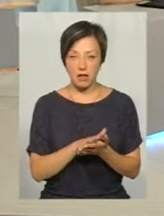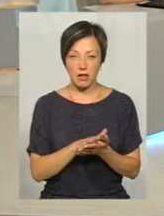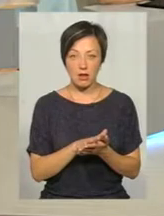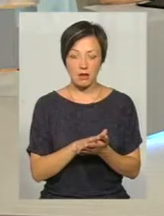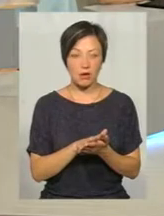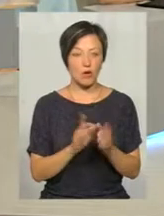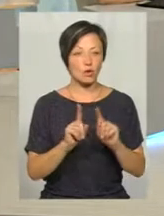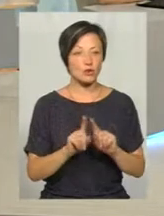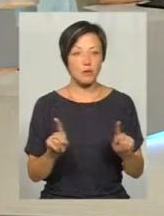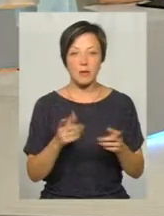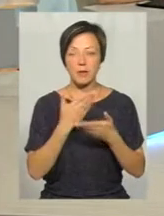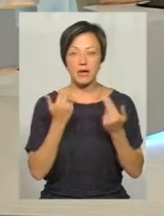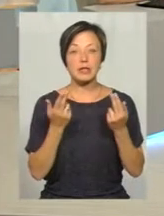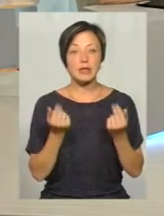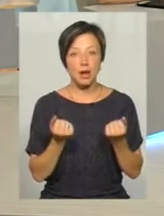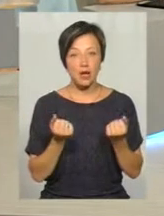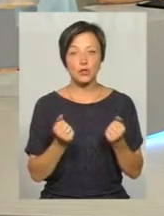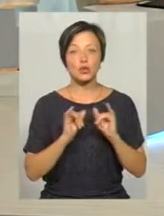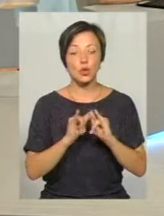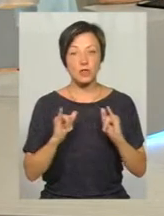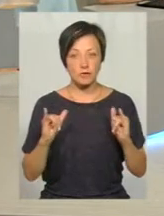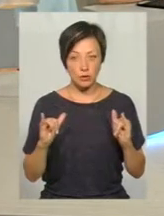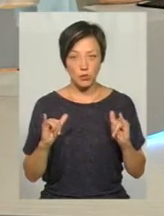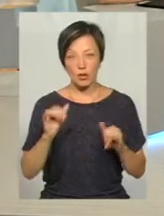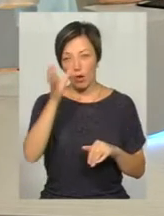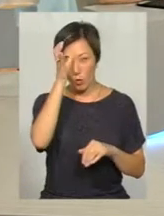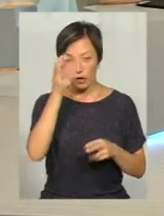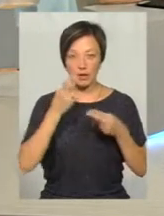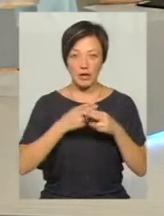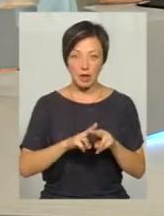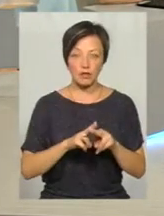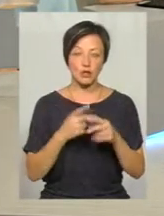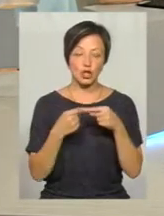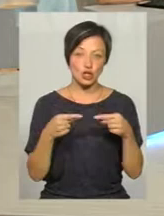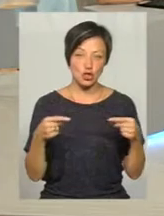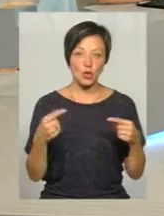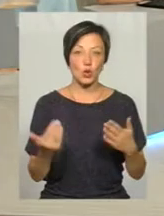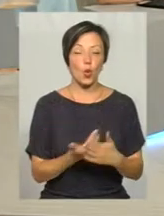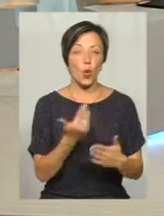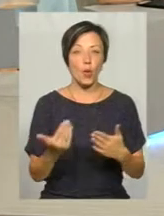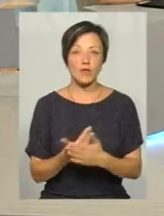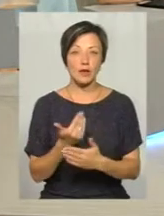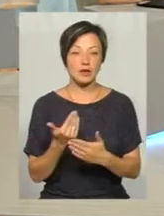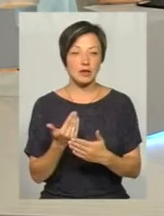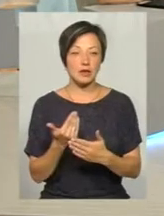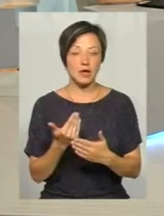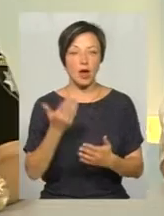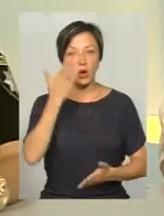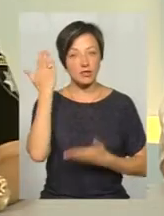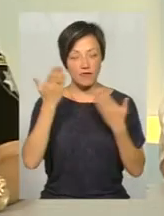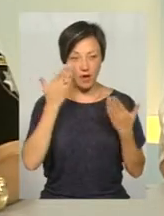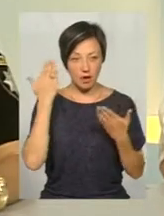особливостей немає. Так, з розвитком науки, техніки, всього іншого і нових заходів розваг,